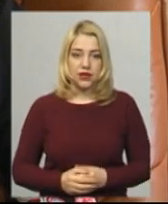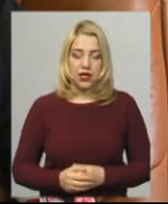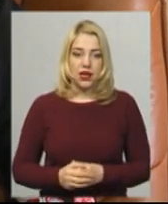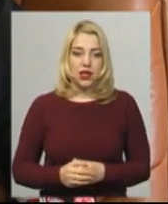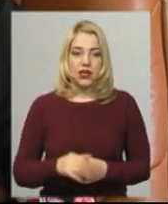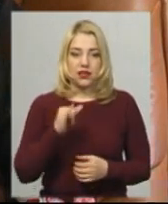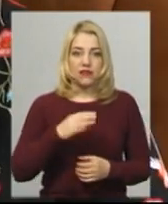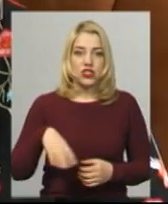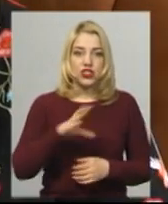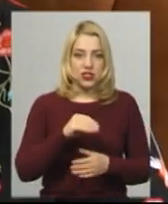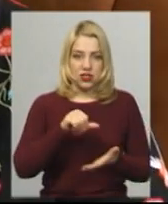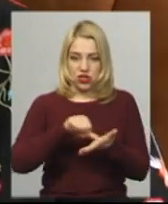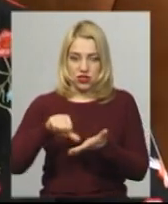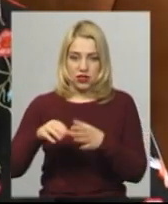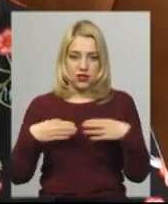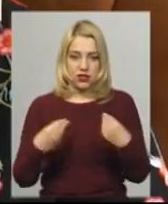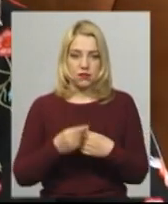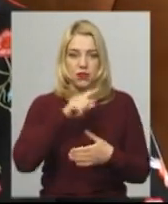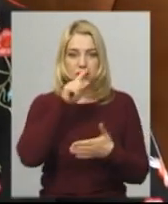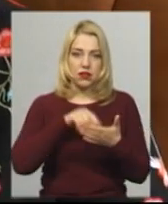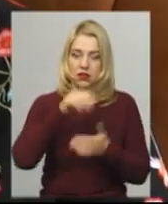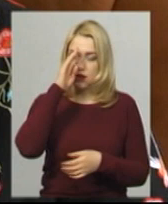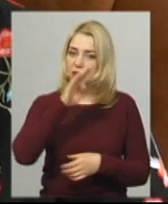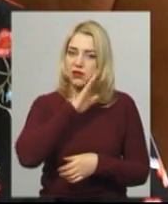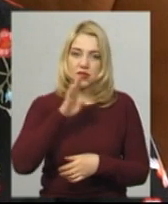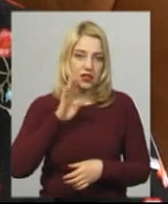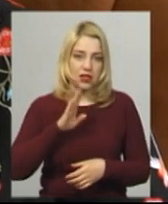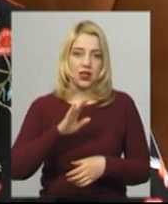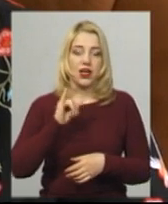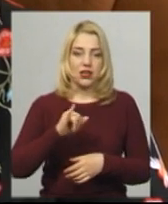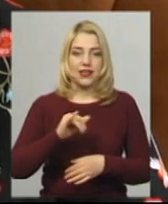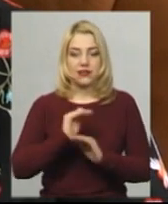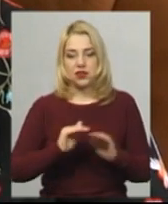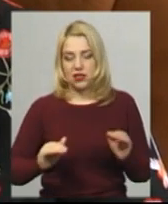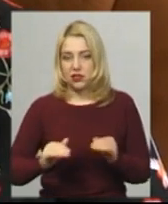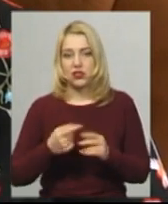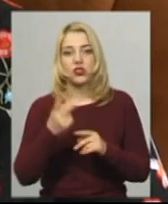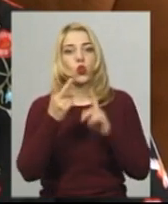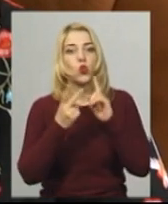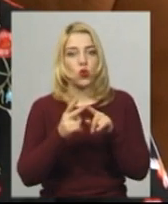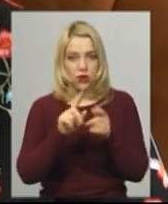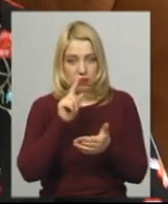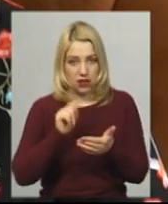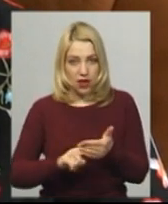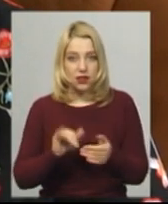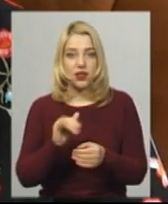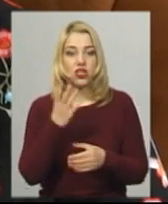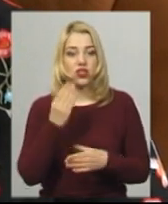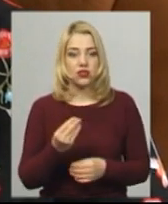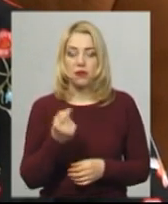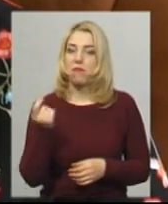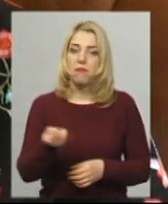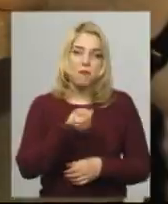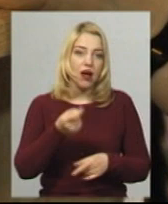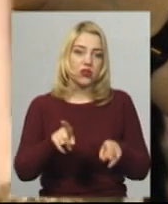всім членам сім'ї. Питання батьки і діти – це друге ключове питання. Ну і, звісно, є дуже мало